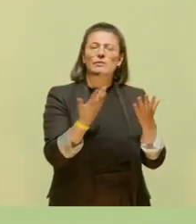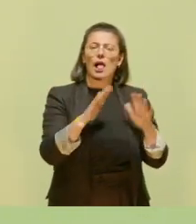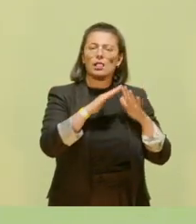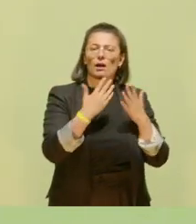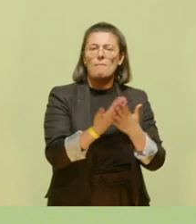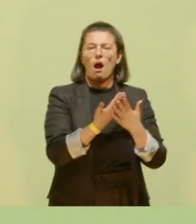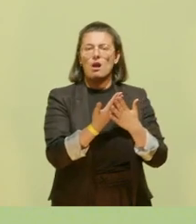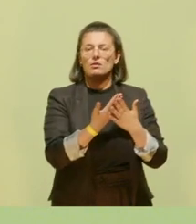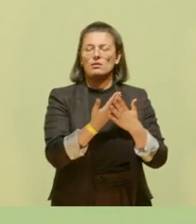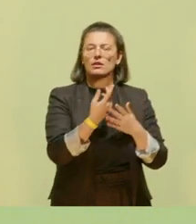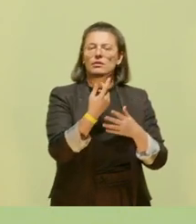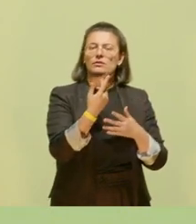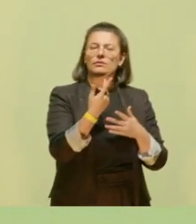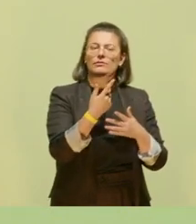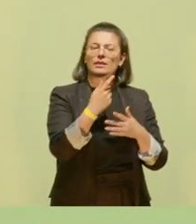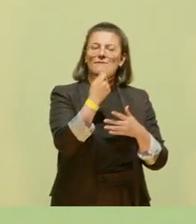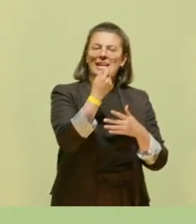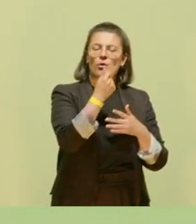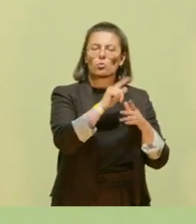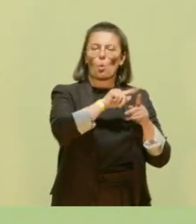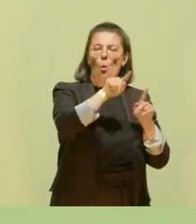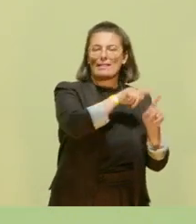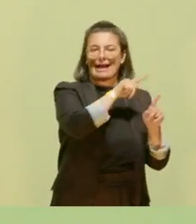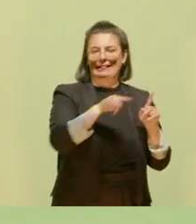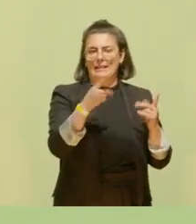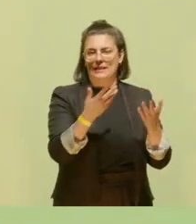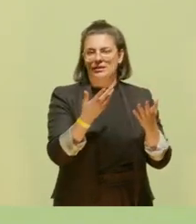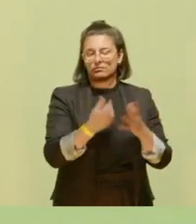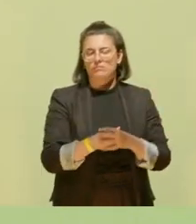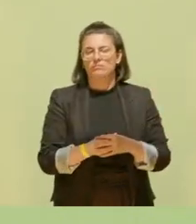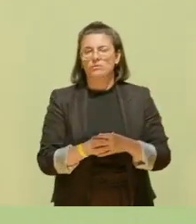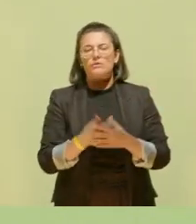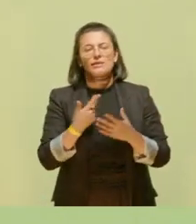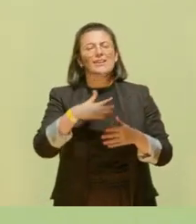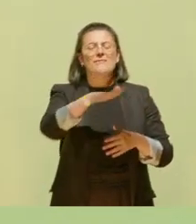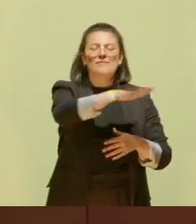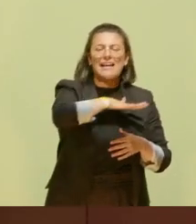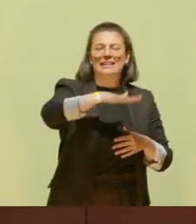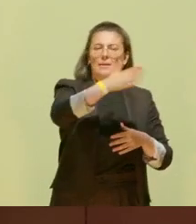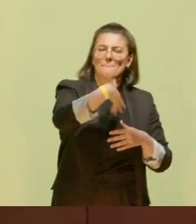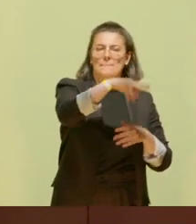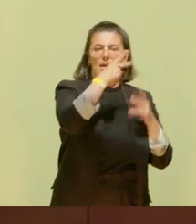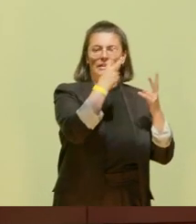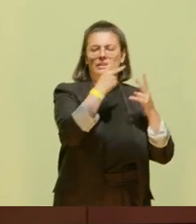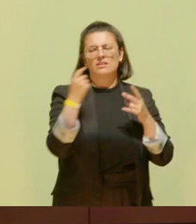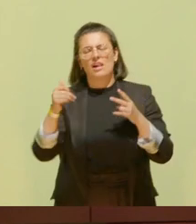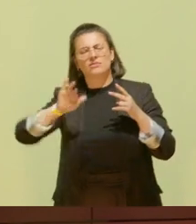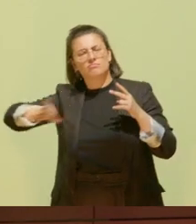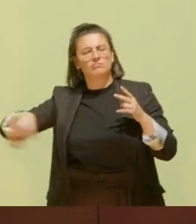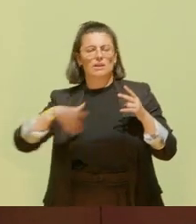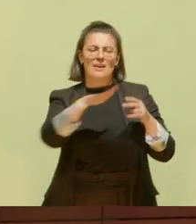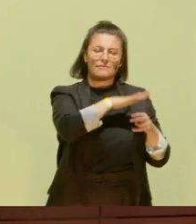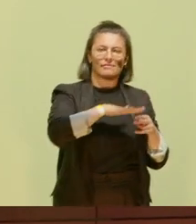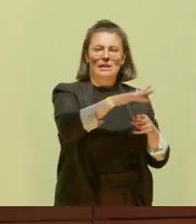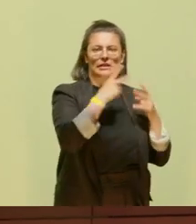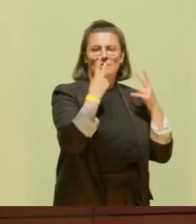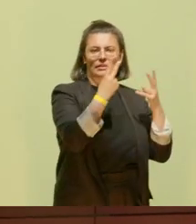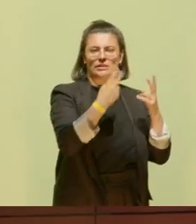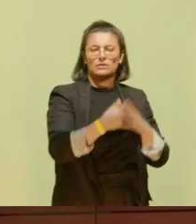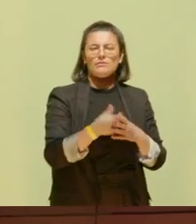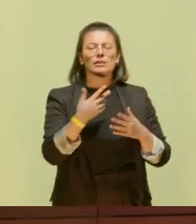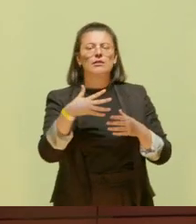die wirklich endlich ist. Das ist nämlich die Fläche. Wir brauchen nicht immer das neue